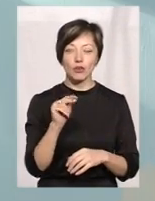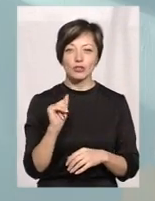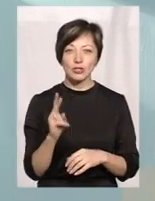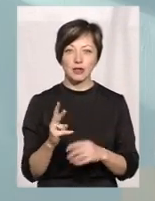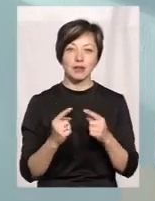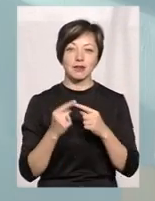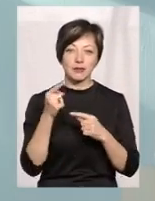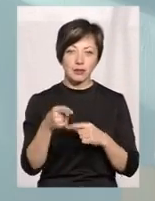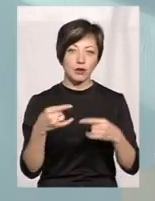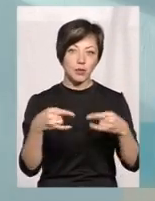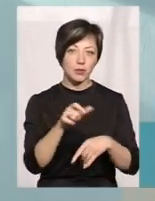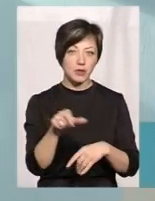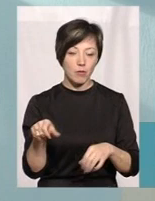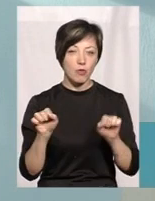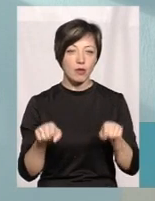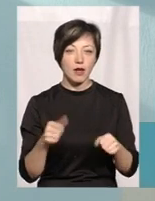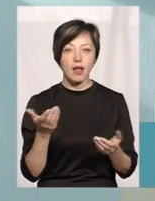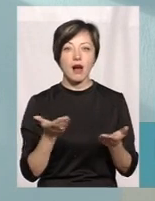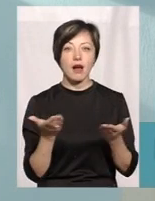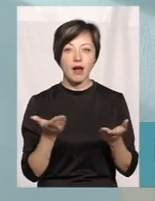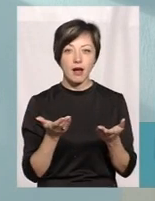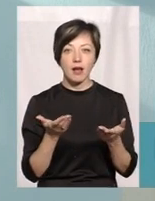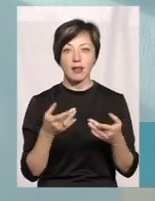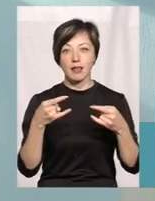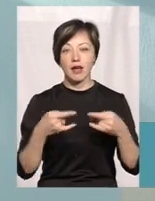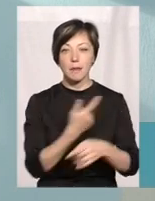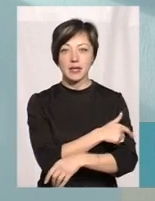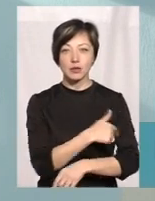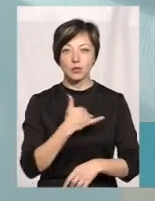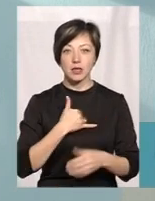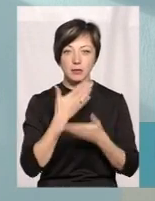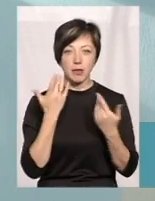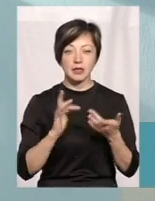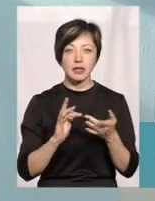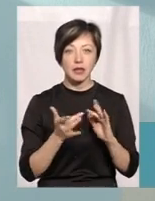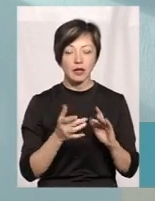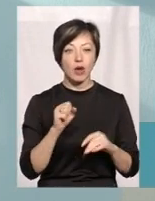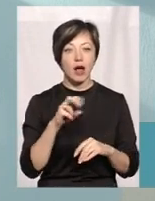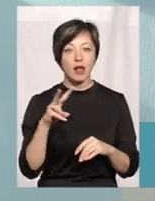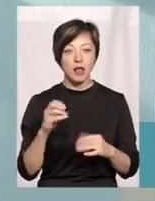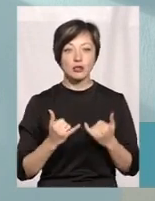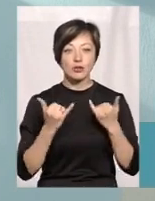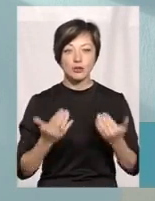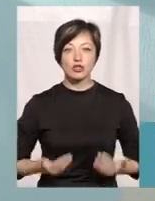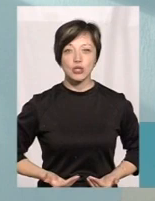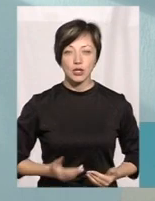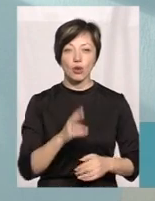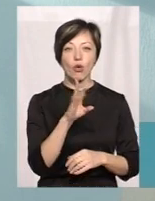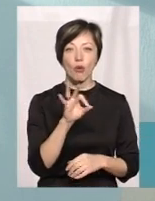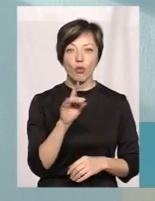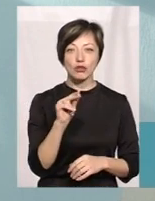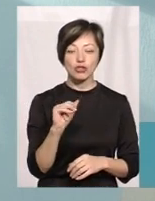Так, по той бік екрану. Мовляв, яка телемедицина, коли у нас немає інтернету. Але, шановні жителі Корчика,